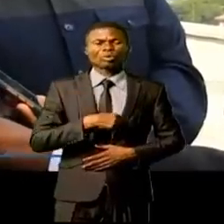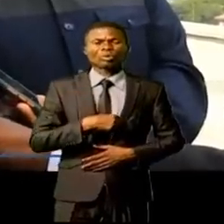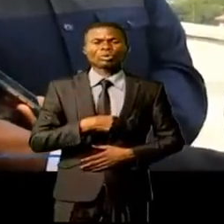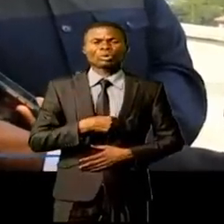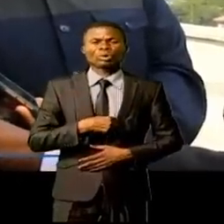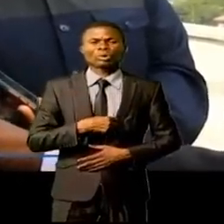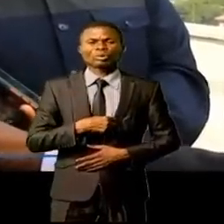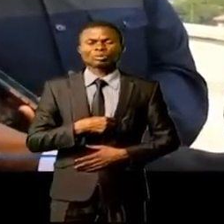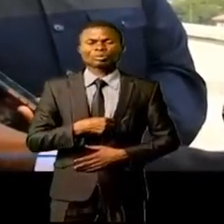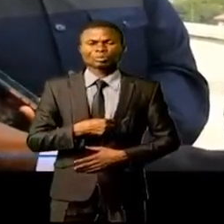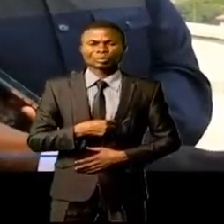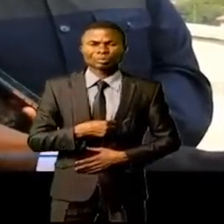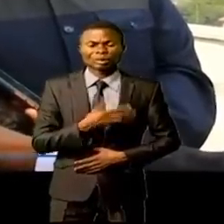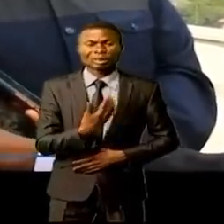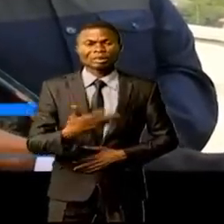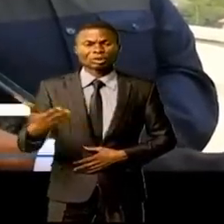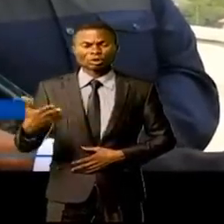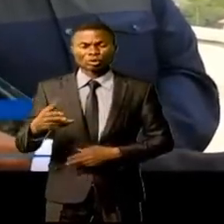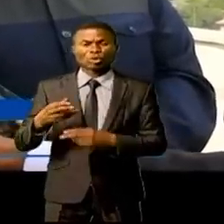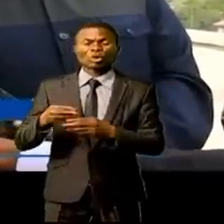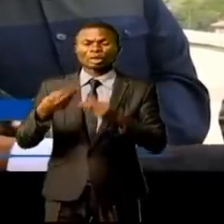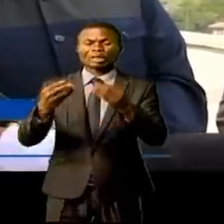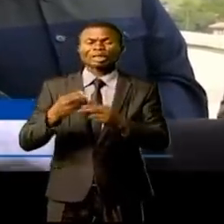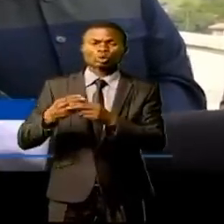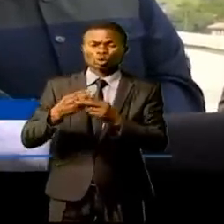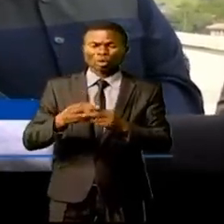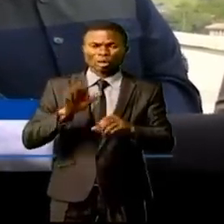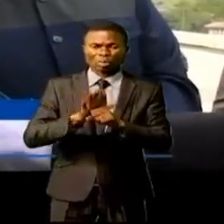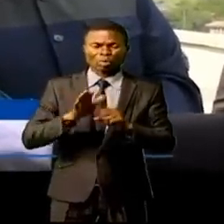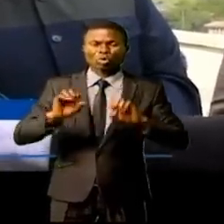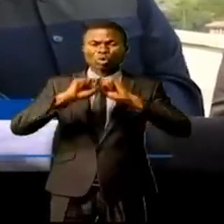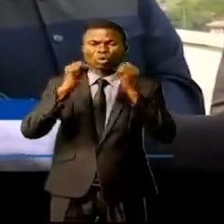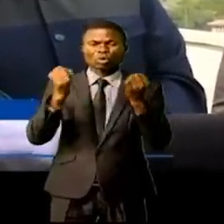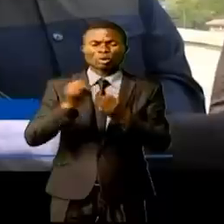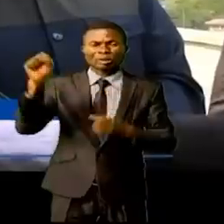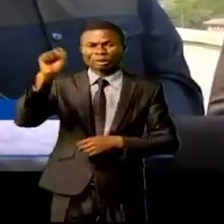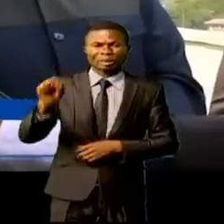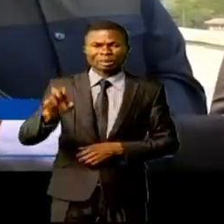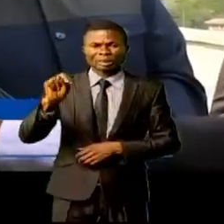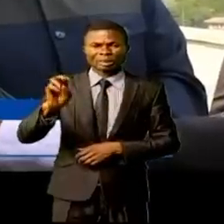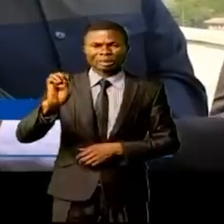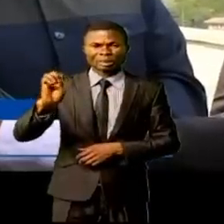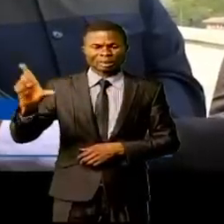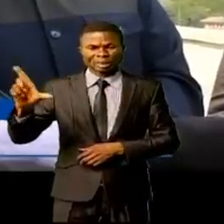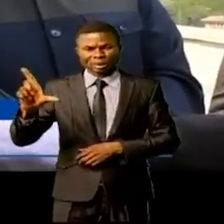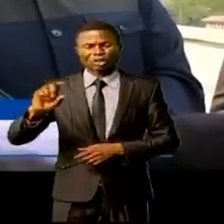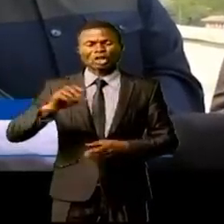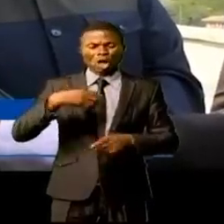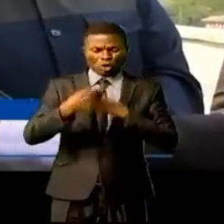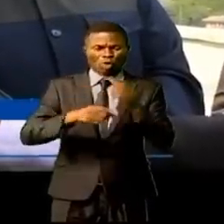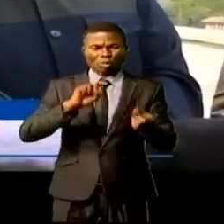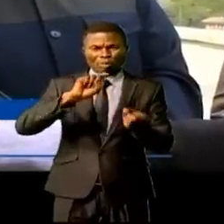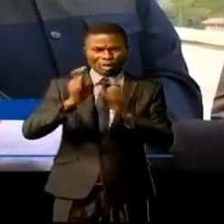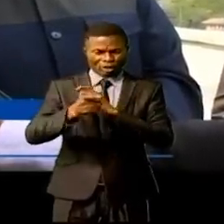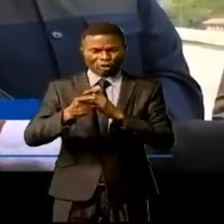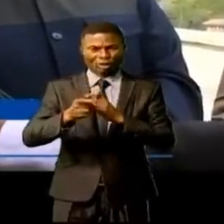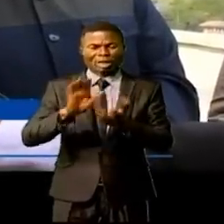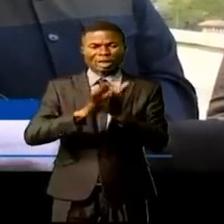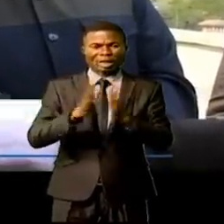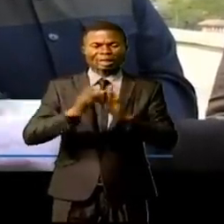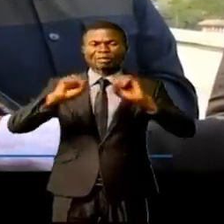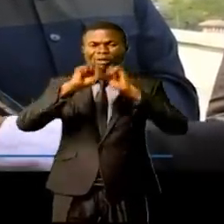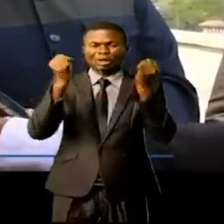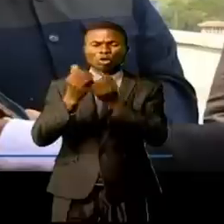un élément qui sécurise davantage la SNEL. Vous savez que la SNEL est en pleine transformation en société commerciale.